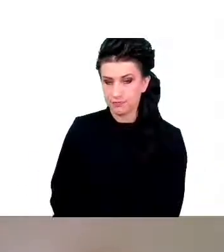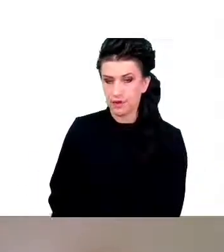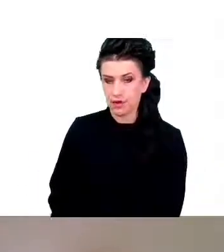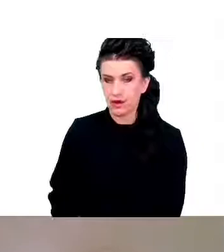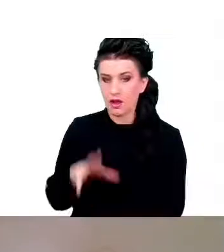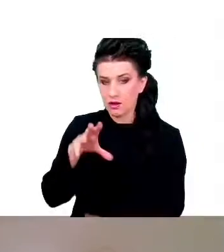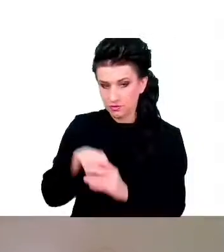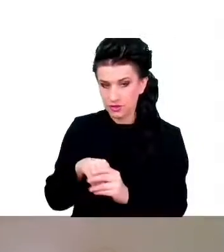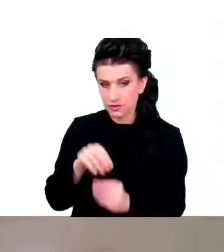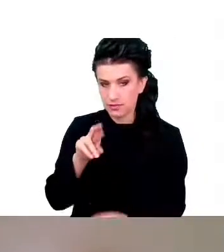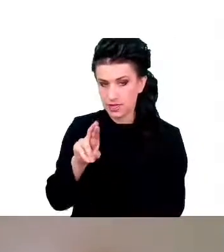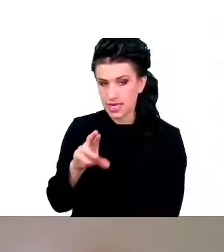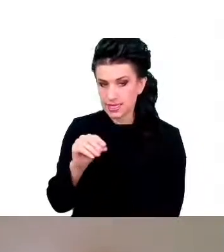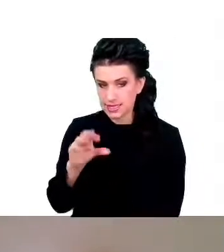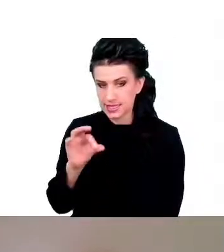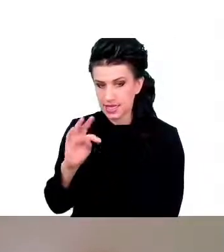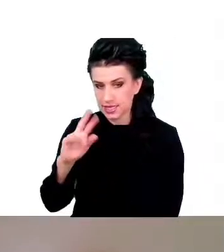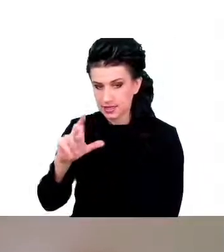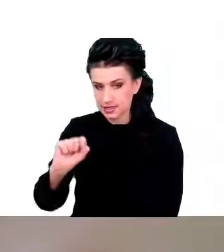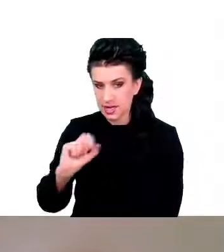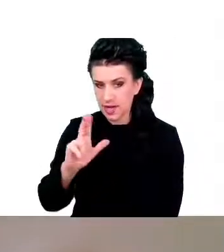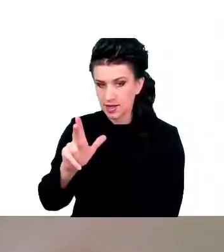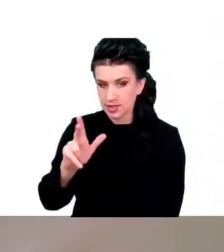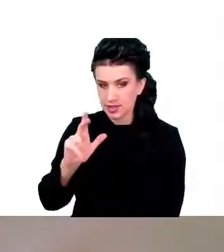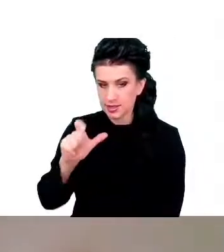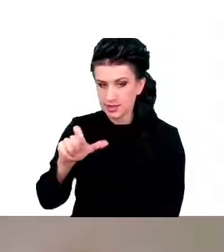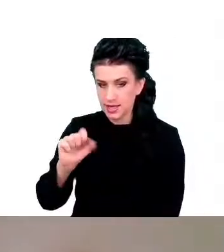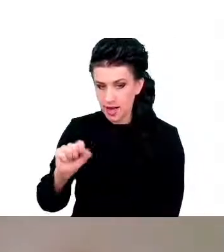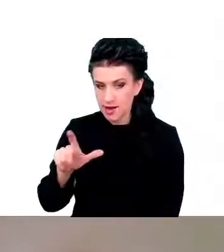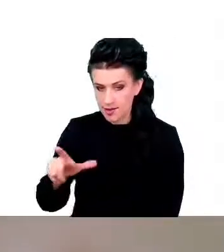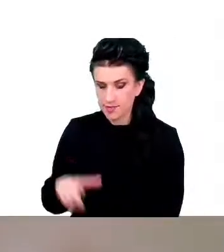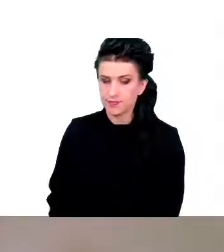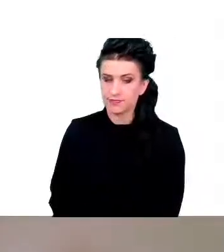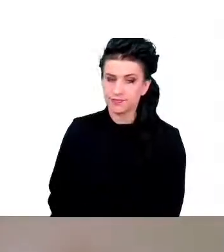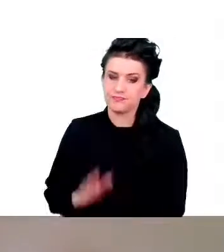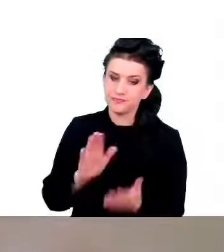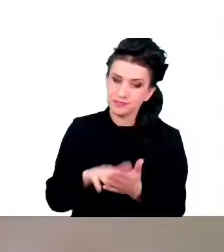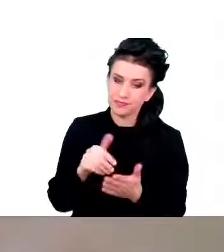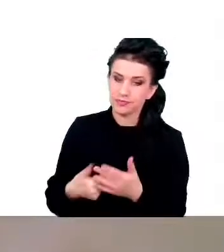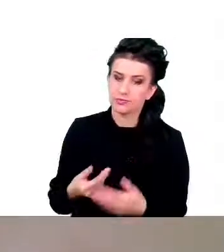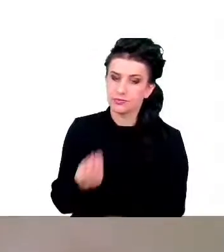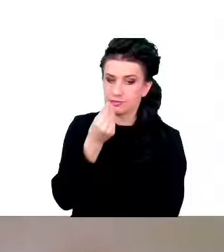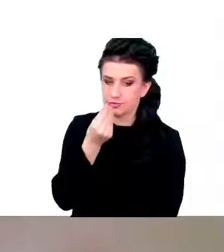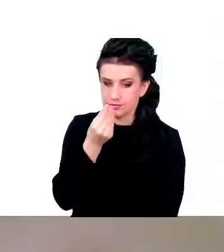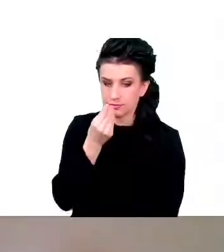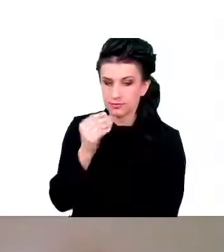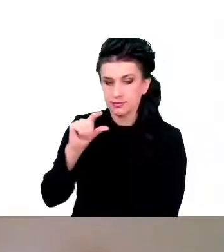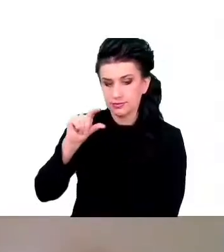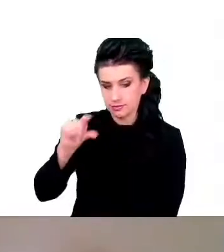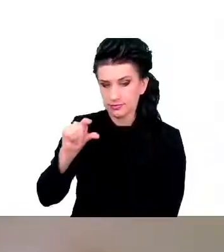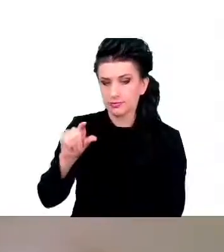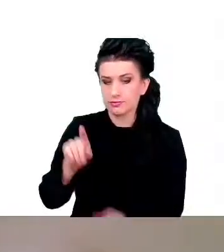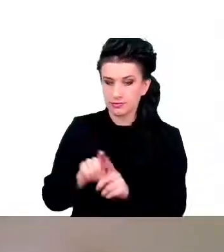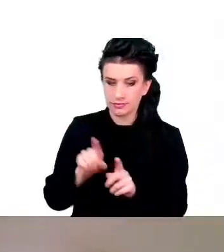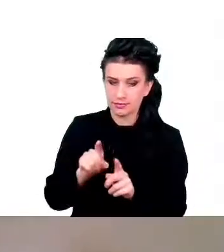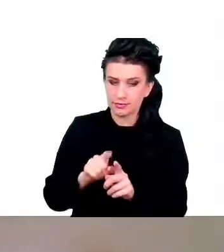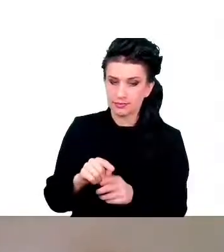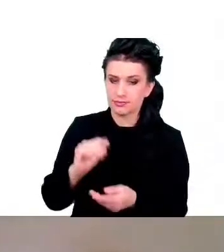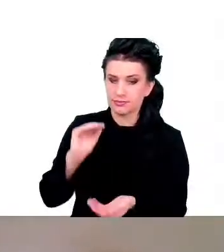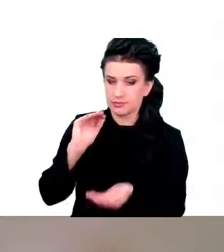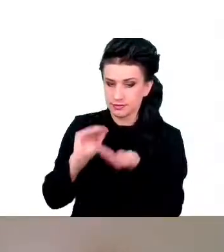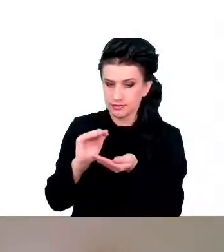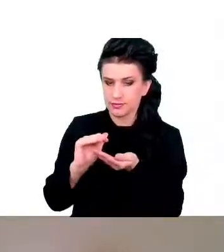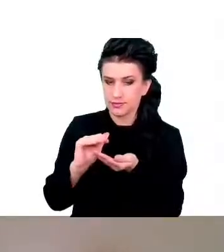jest to, że kiedy przyjmujemy mniej kalorii, tym samym mniej węglowodanów, to